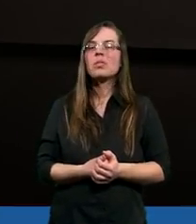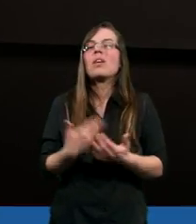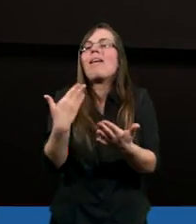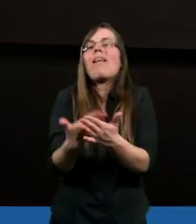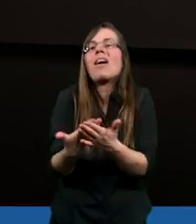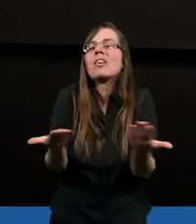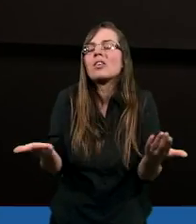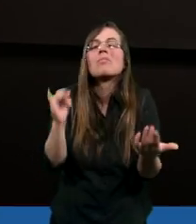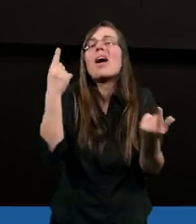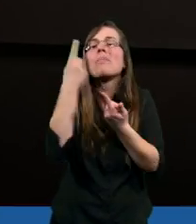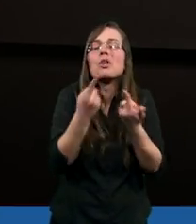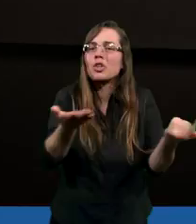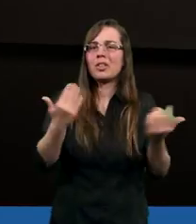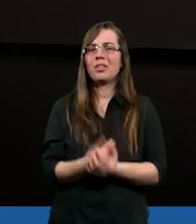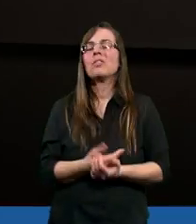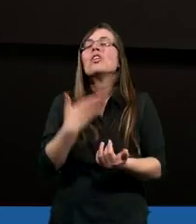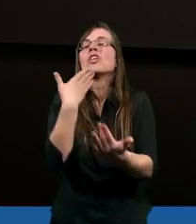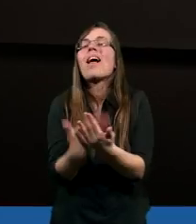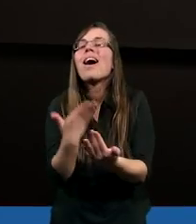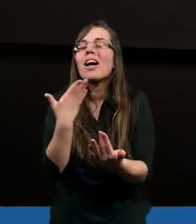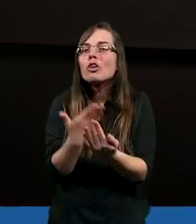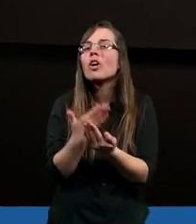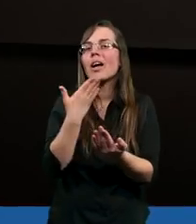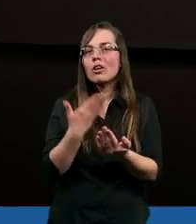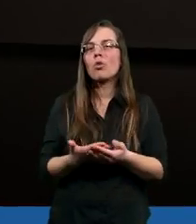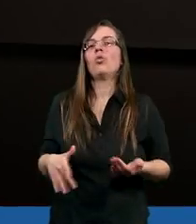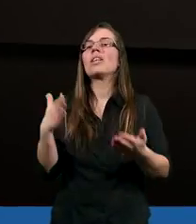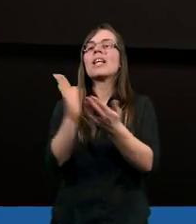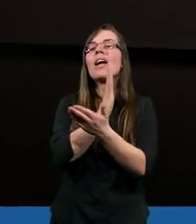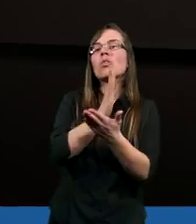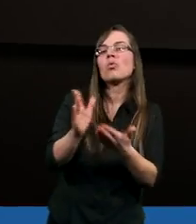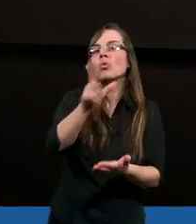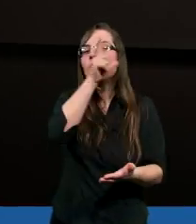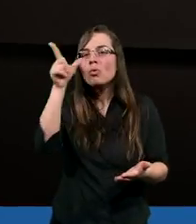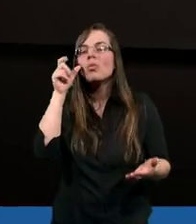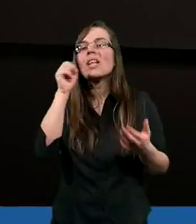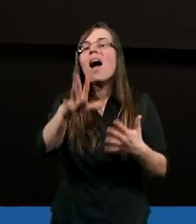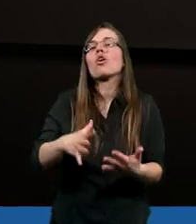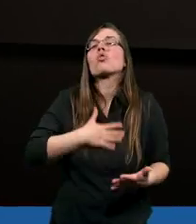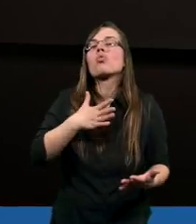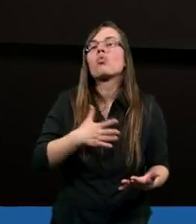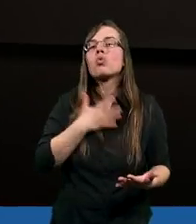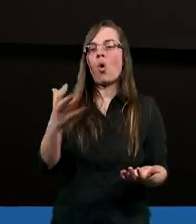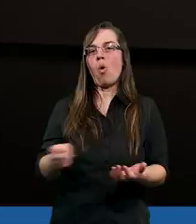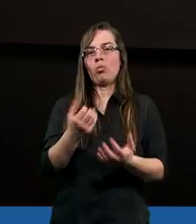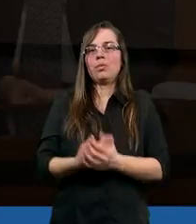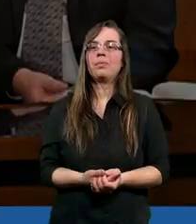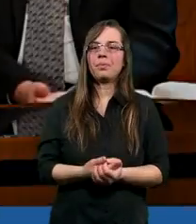Dlaczego? Jak myślicie? Dlaczego niektórzy ludzie nie otrzymują tego, o co proszę?